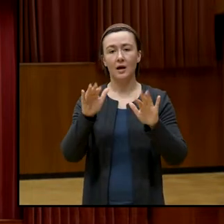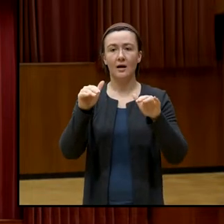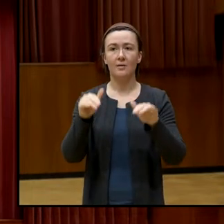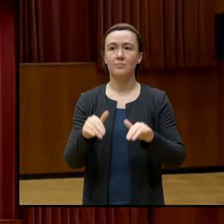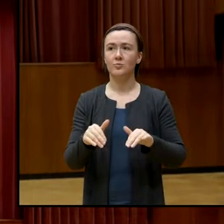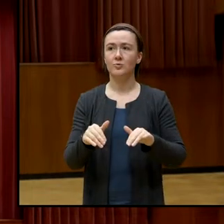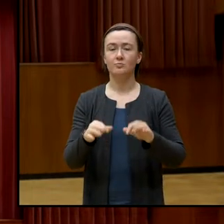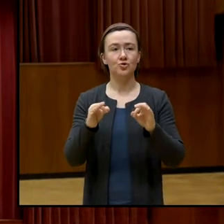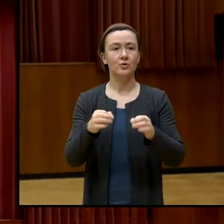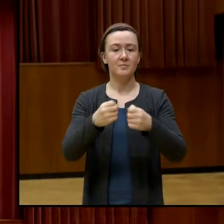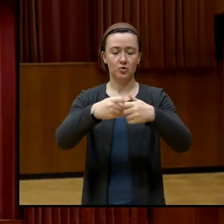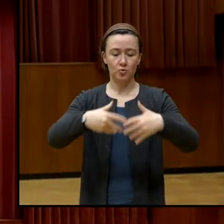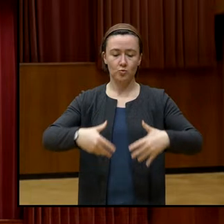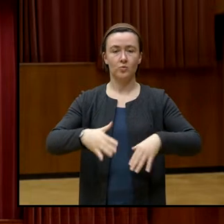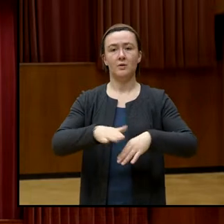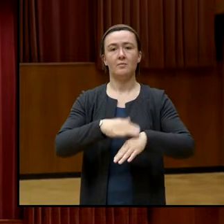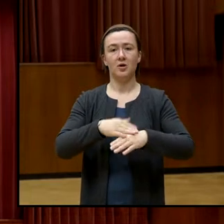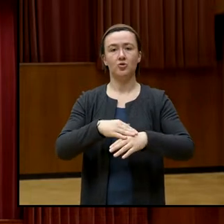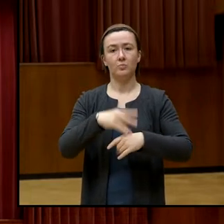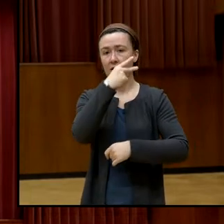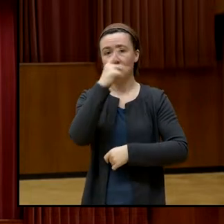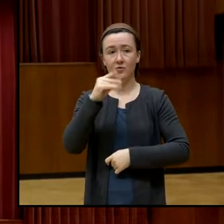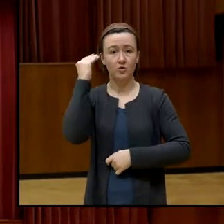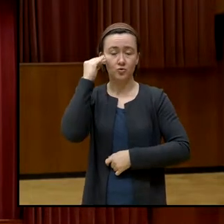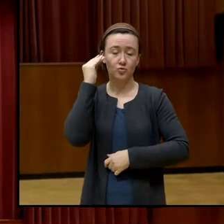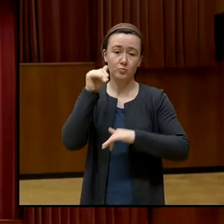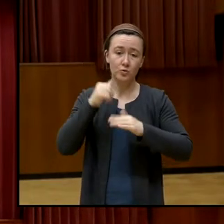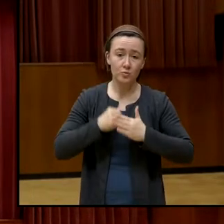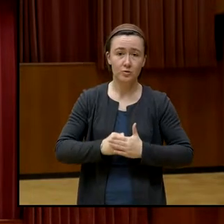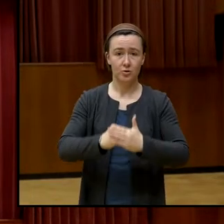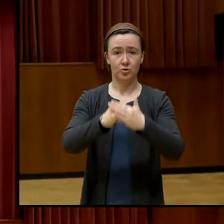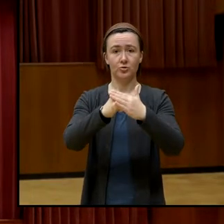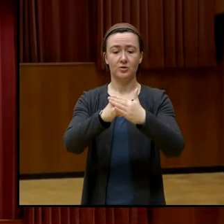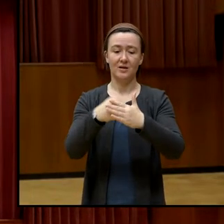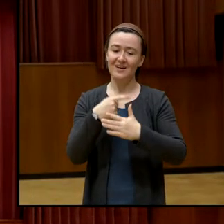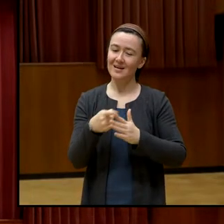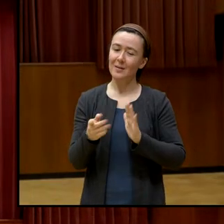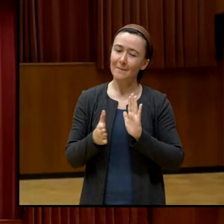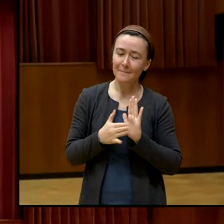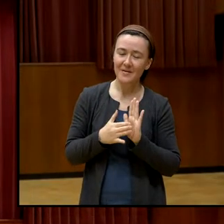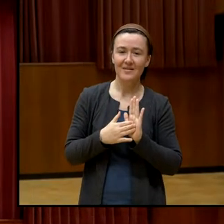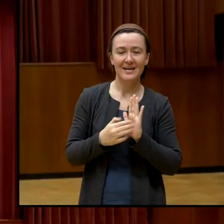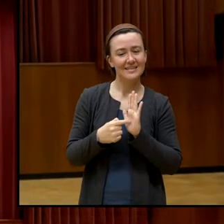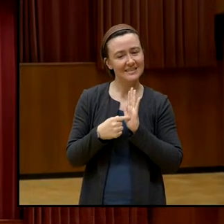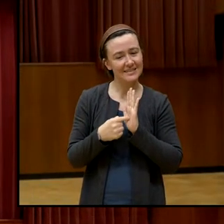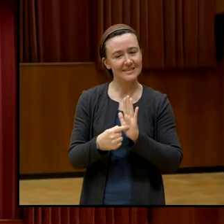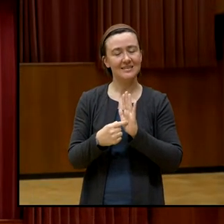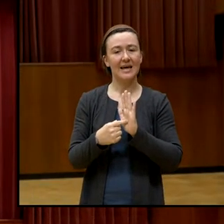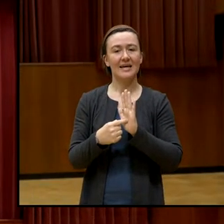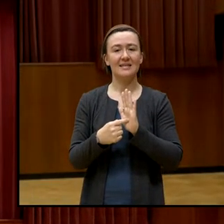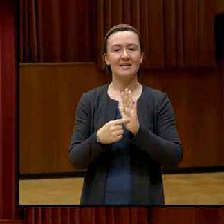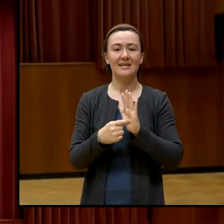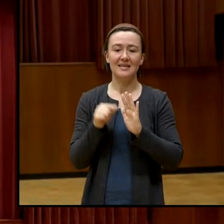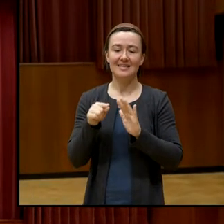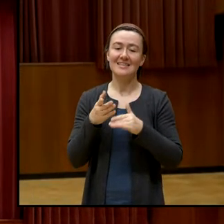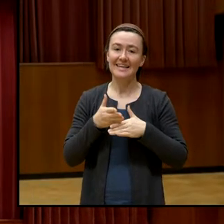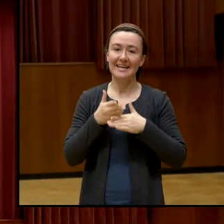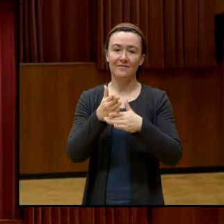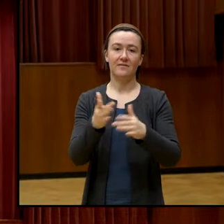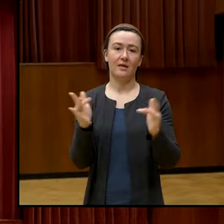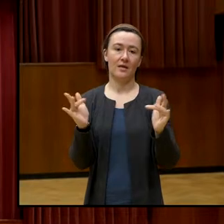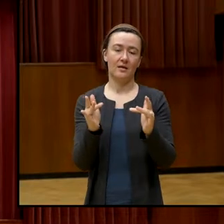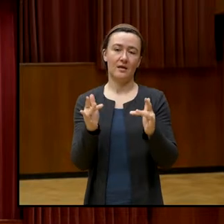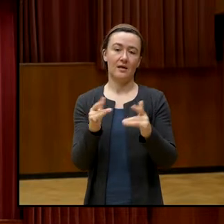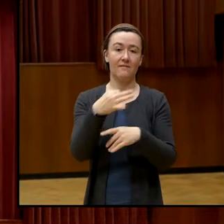Volkshochschulen zu unterstützen, auch die nachweislich wirken gegen die Vereinzelung und für den